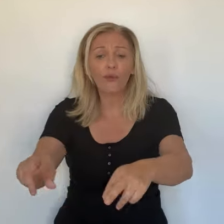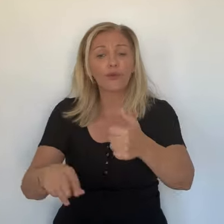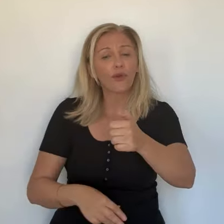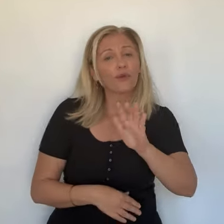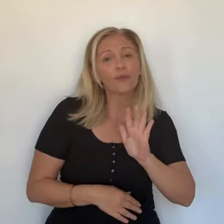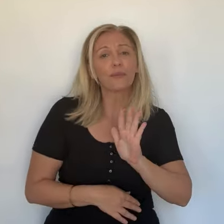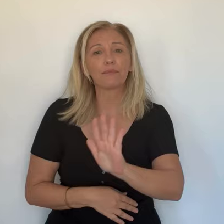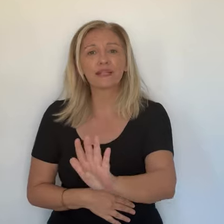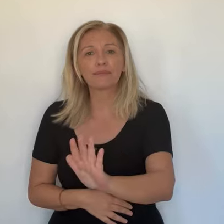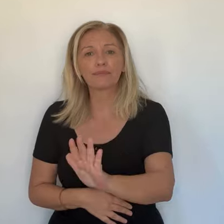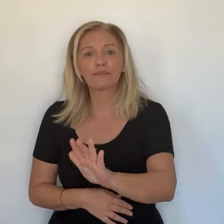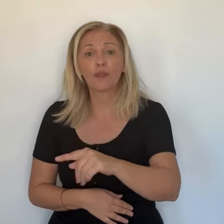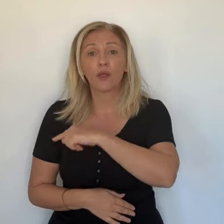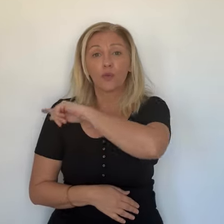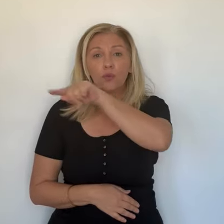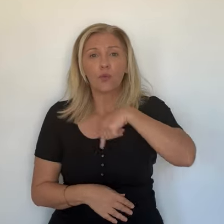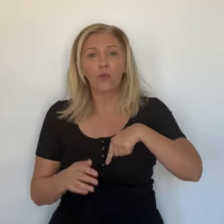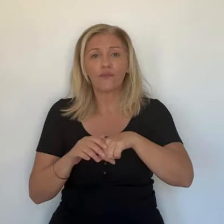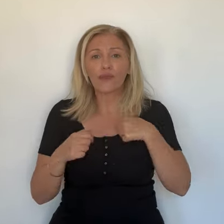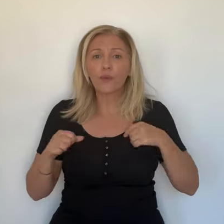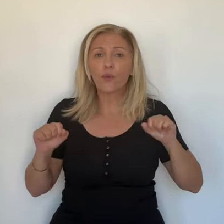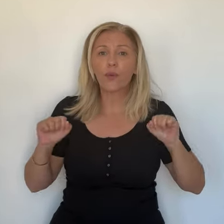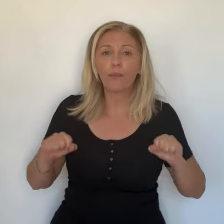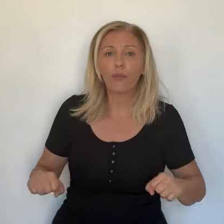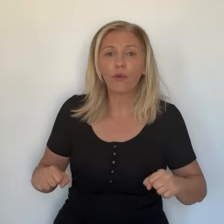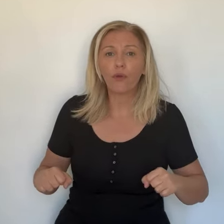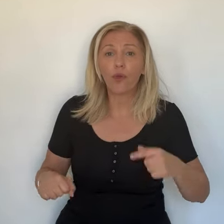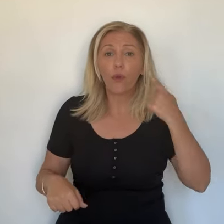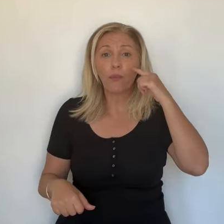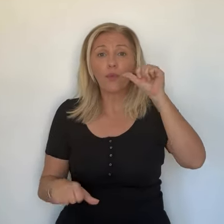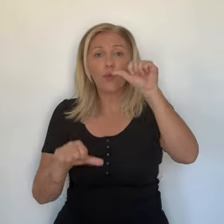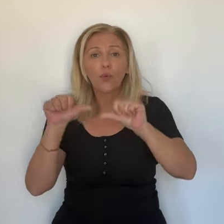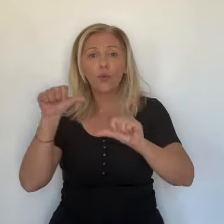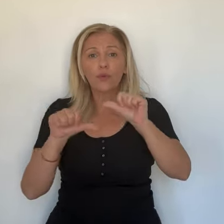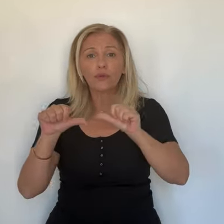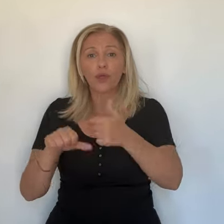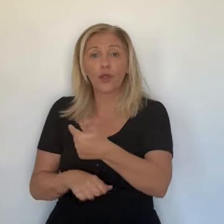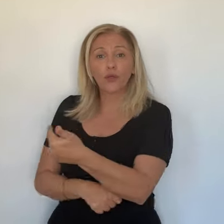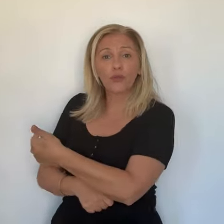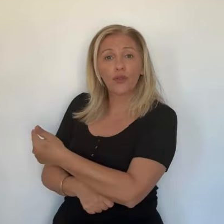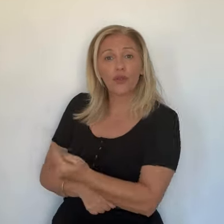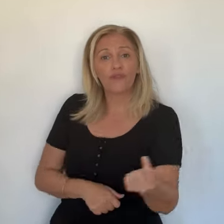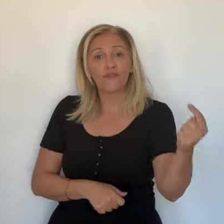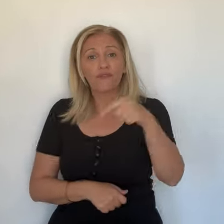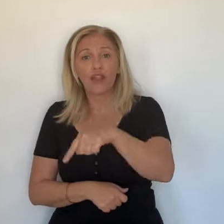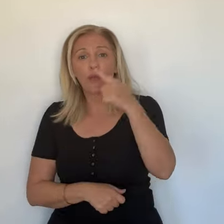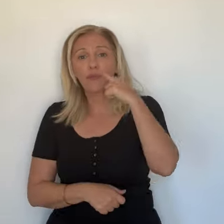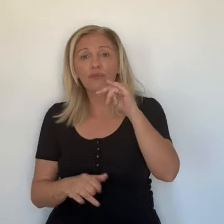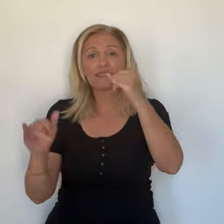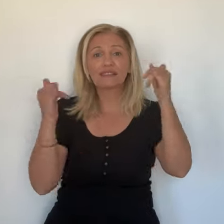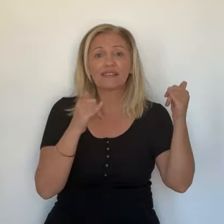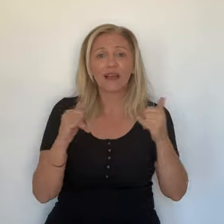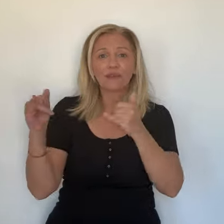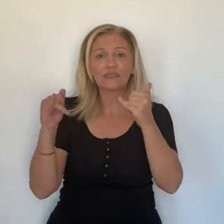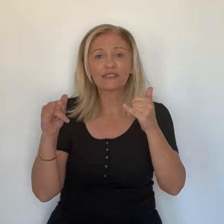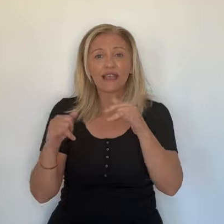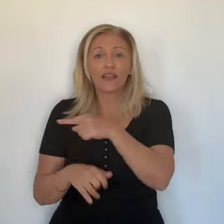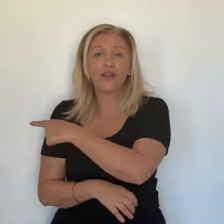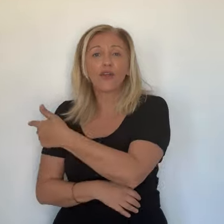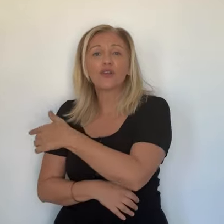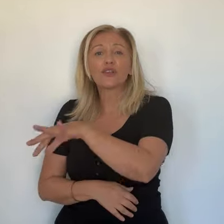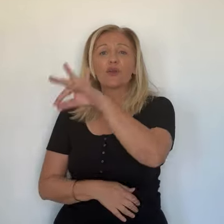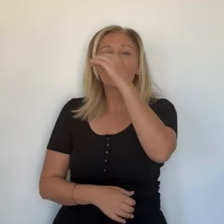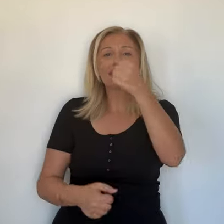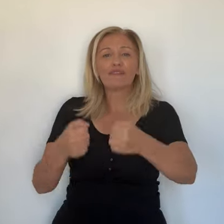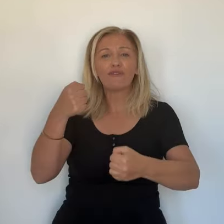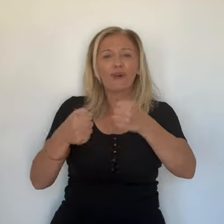divertir, donc nous avons choisi une machine typique pour ce type de gare. Juste une bonne vieille 4L pour ces pilotes venus d'Italie.